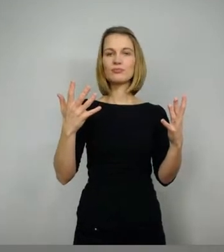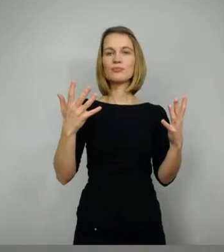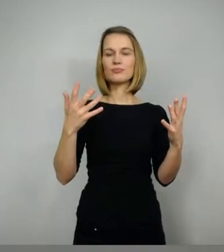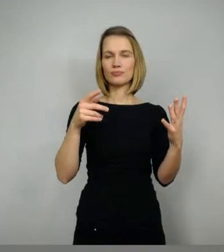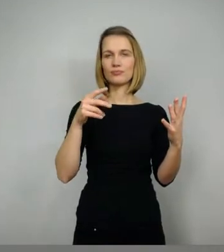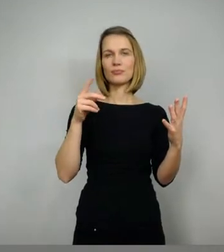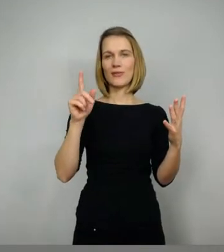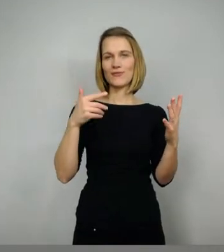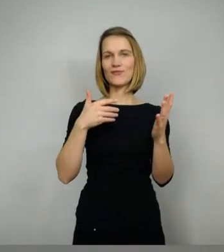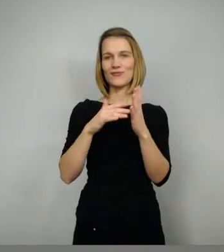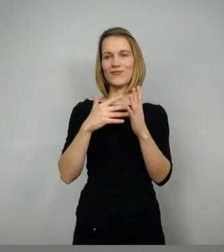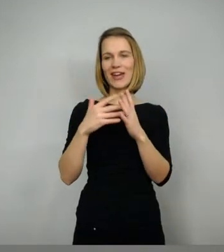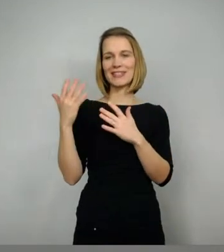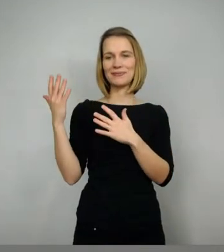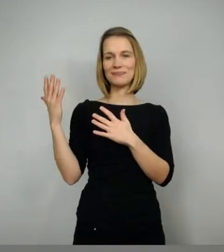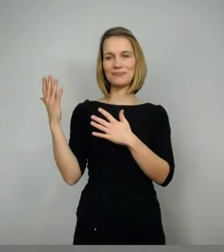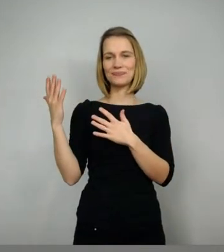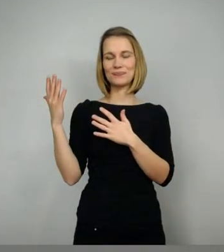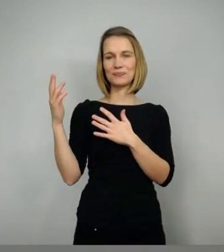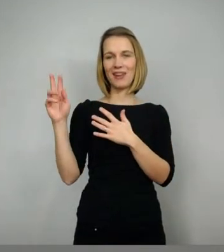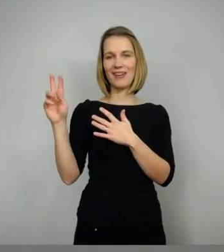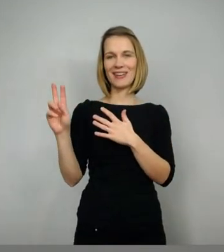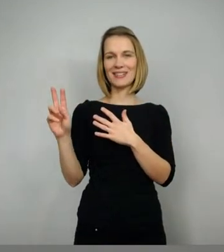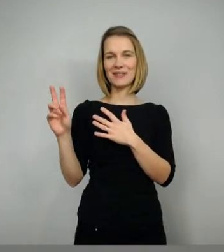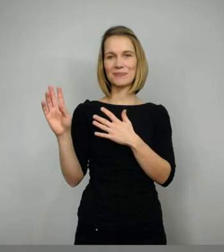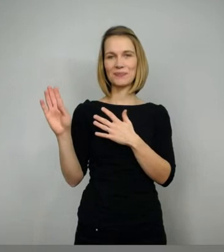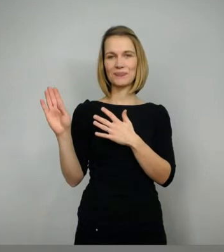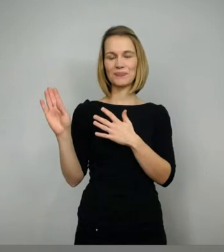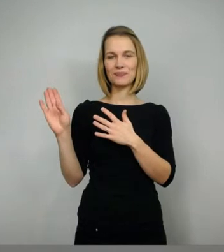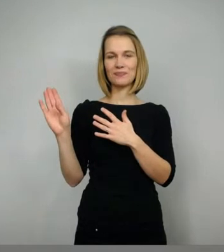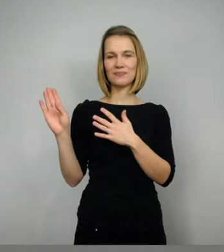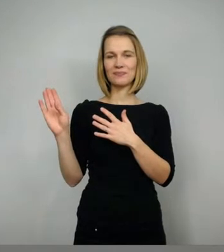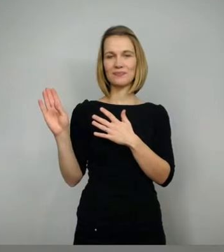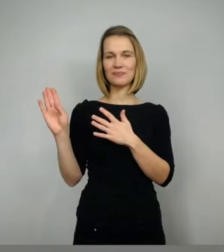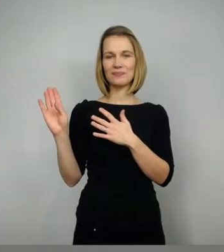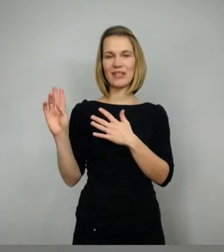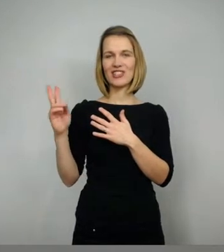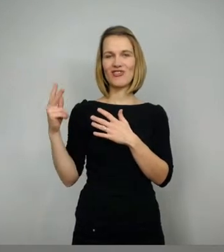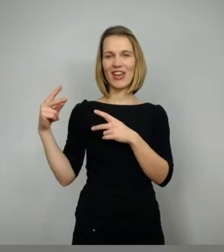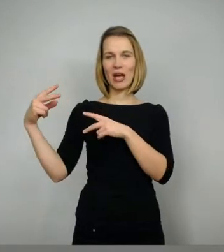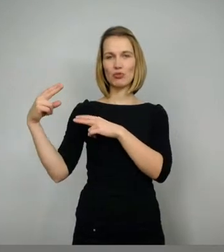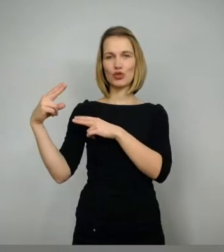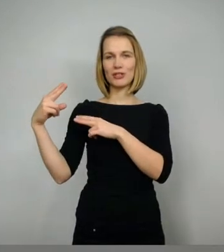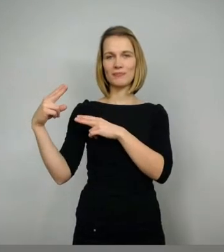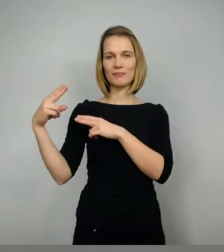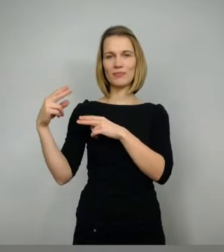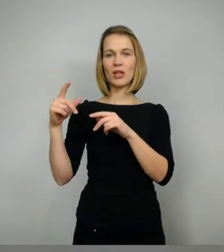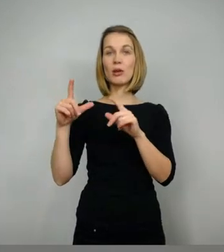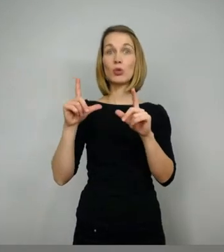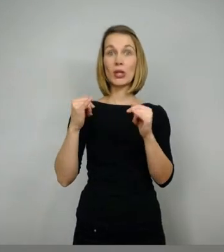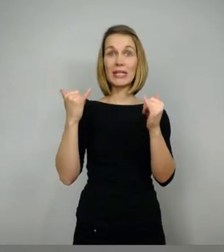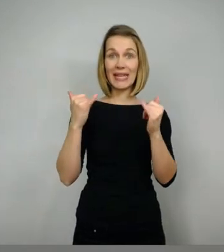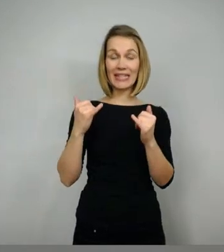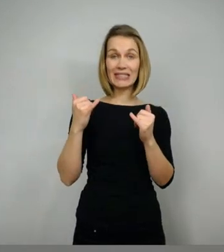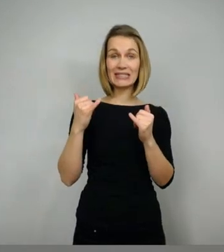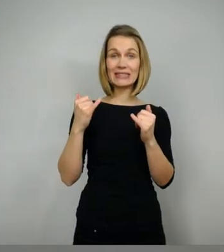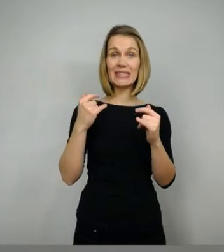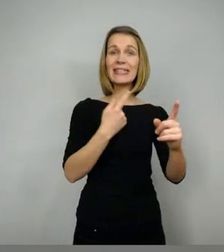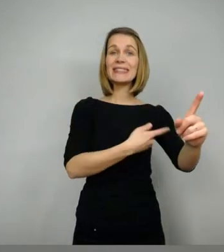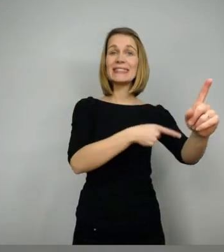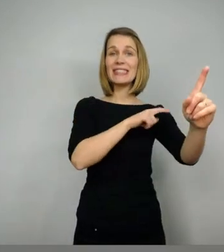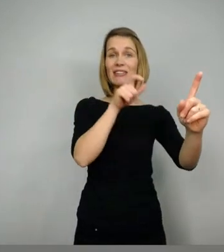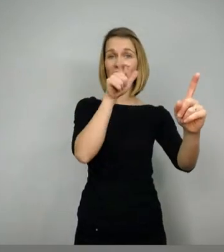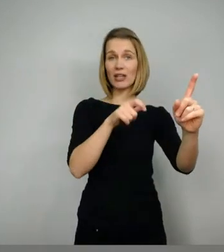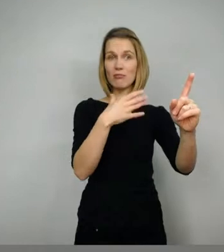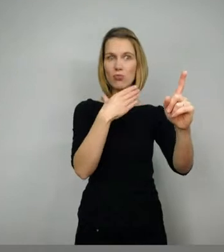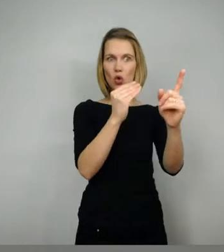Nibelungenland, das sollt ihnen alles teilen, des Können Siegfriedes Hand. Es ist Siegfrieds Aufgabe, ihnen zu helfen, diesen Schatz jetzt